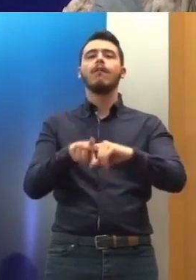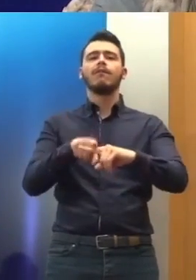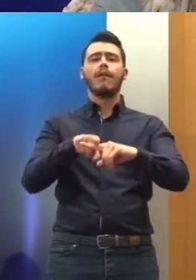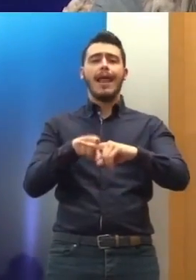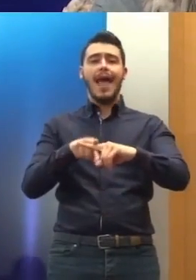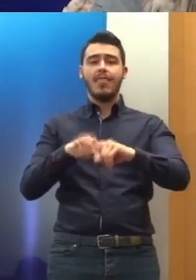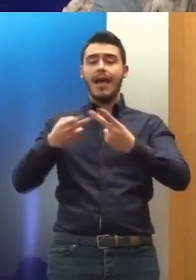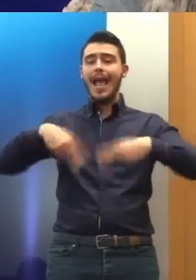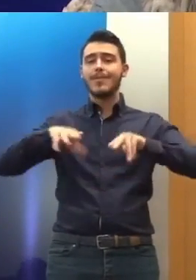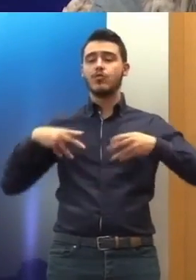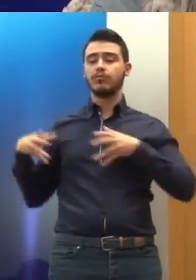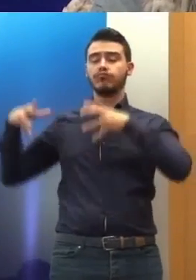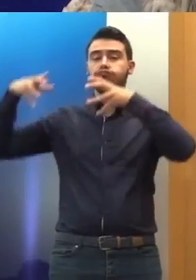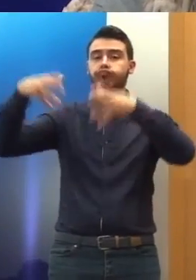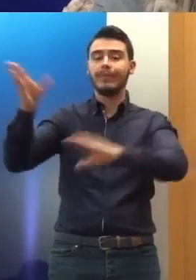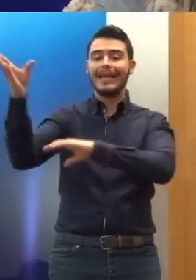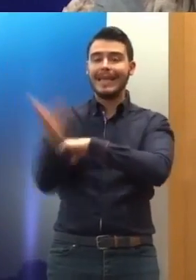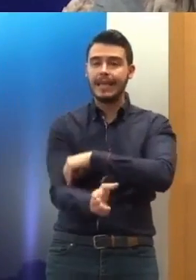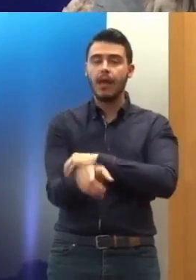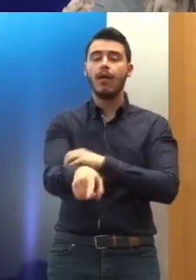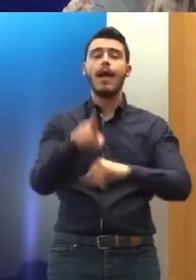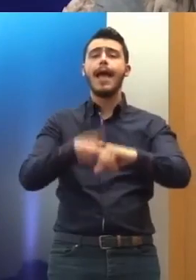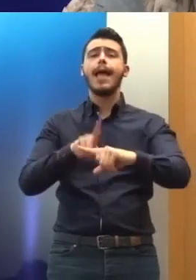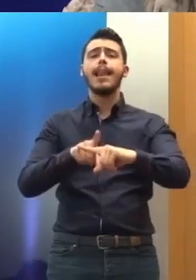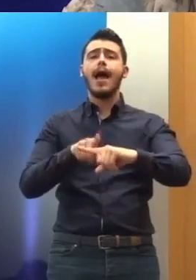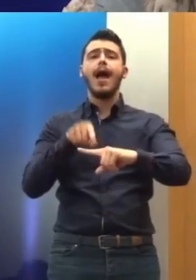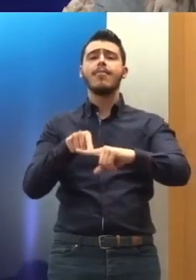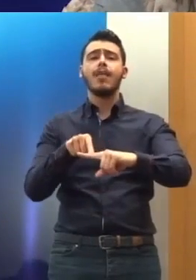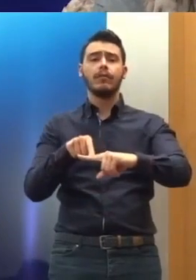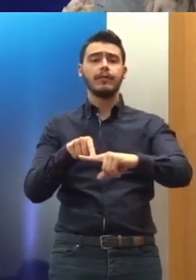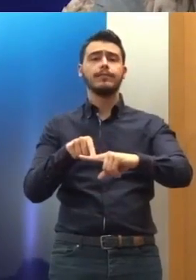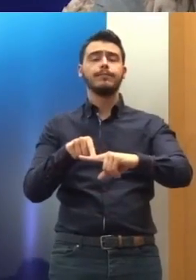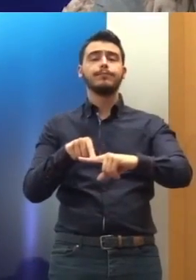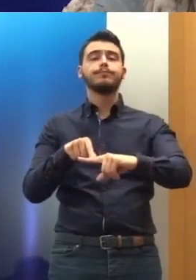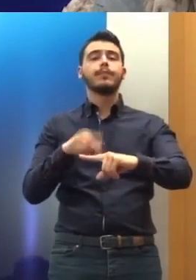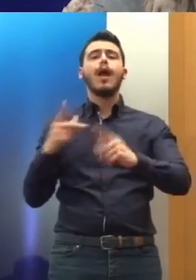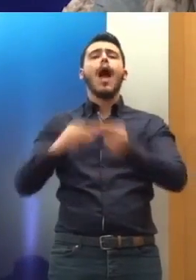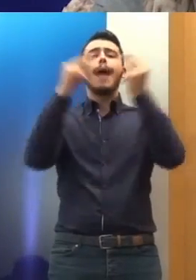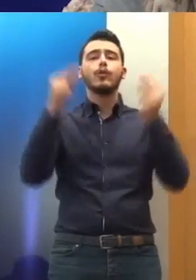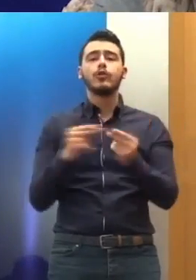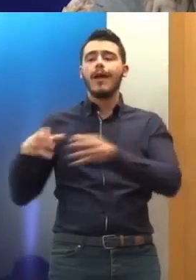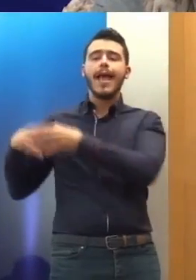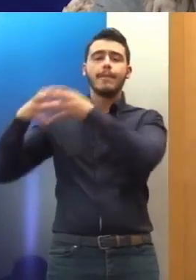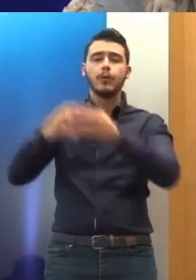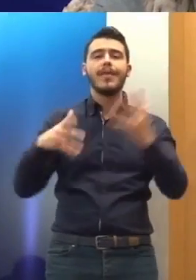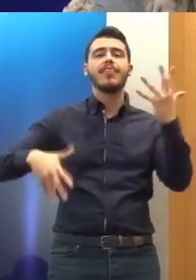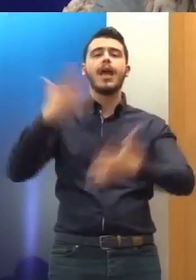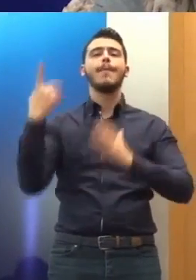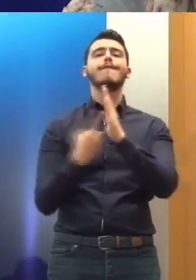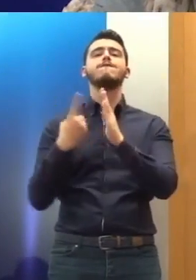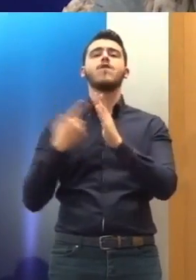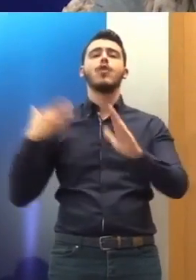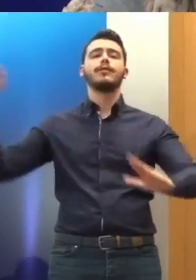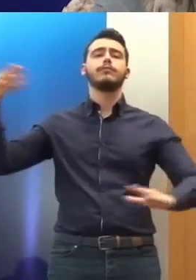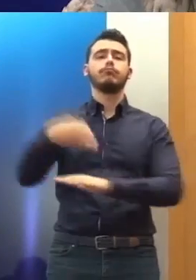15 επισκέψεις. Και πρέπει να πω προς πίστοση της